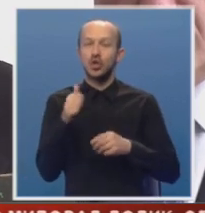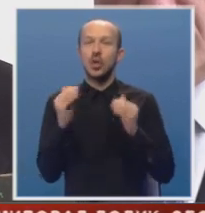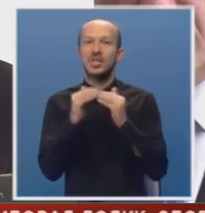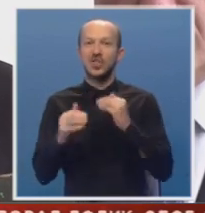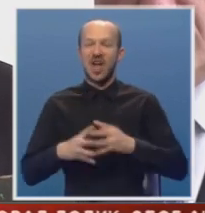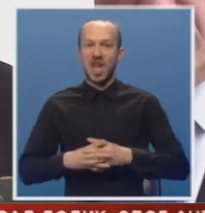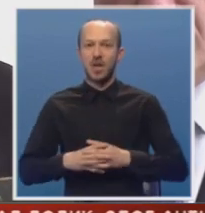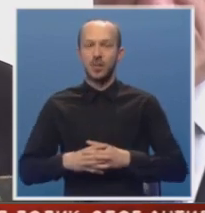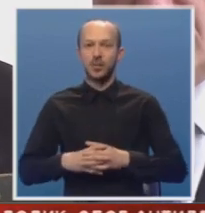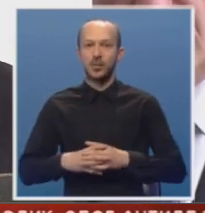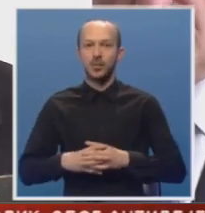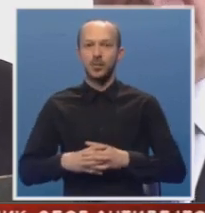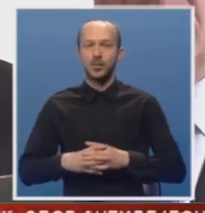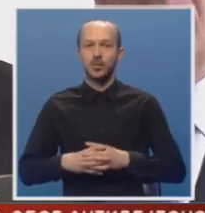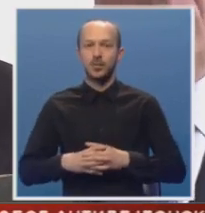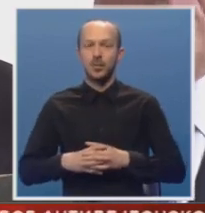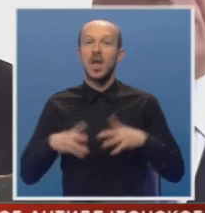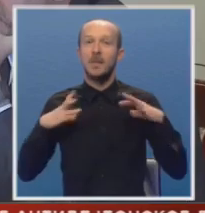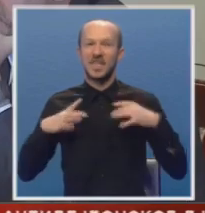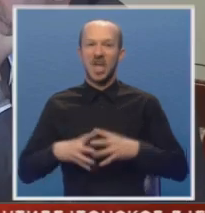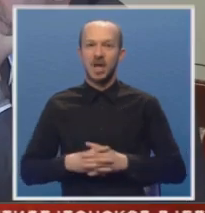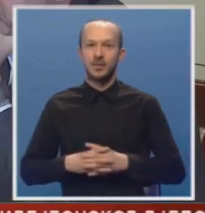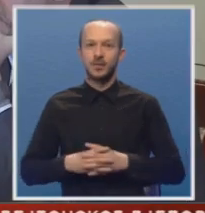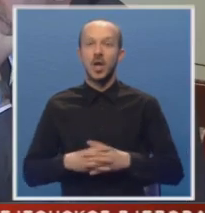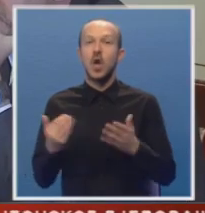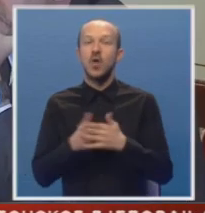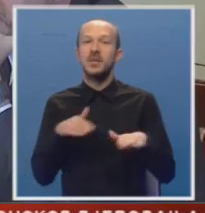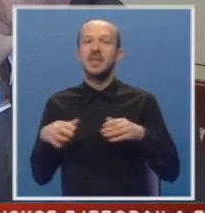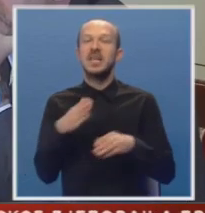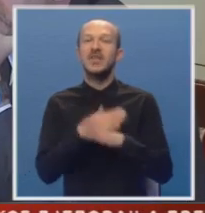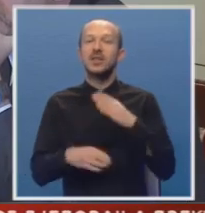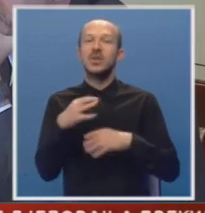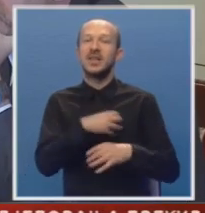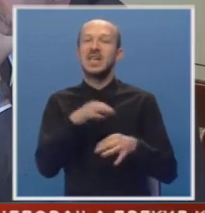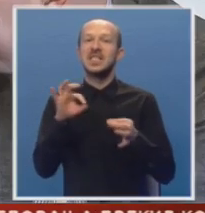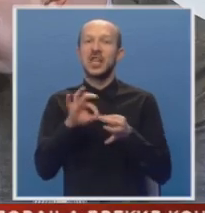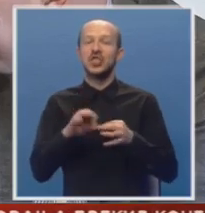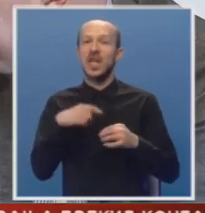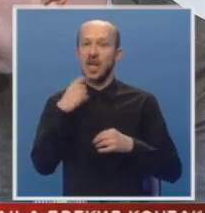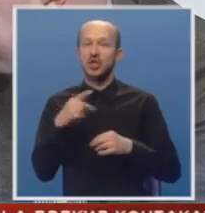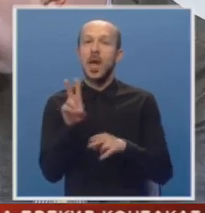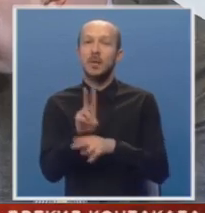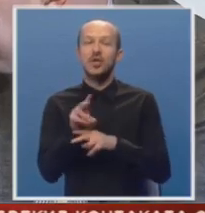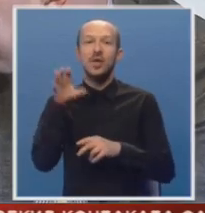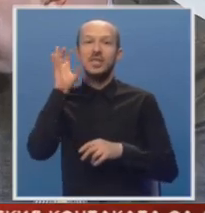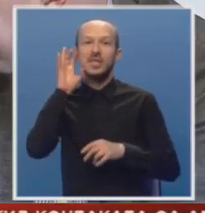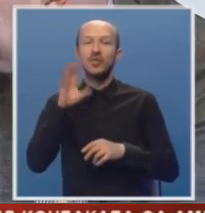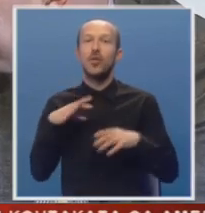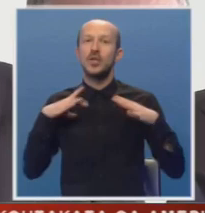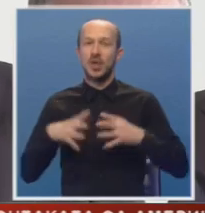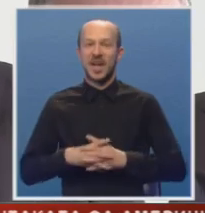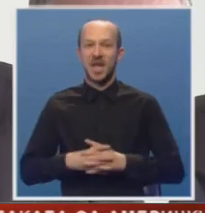uslađivanje penzija. Novi ministar rada i boračko-invalidske zaštite kaže pažljivo je saslušao